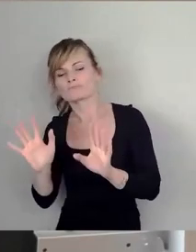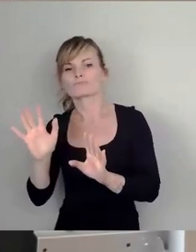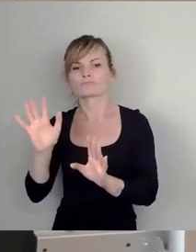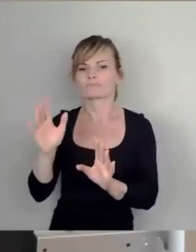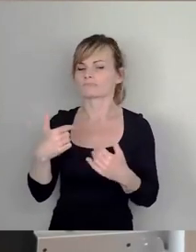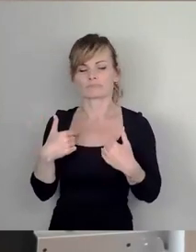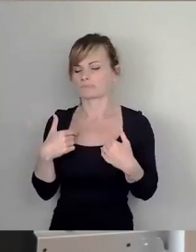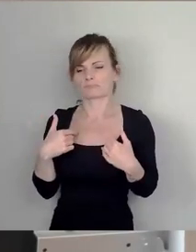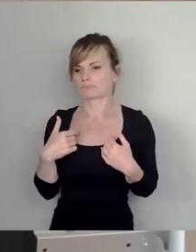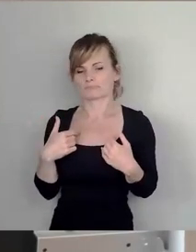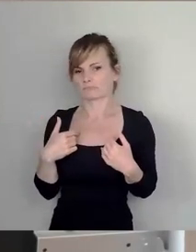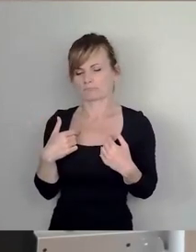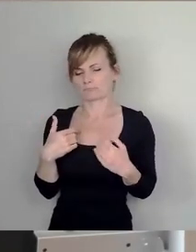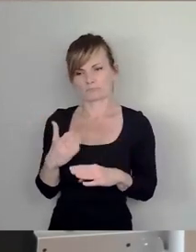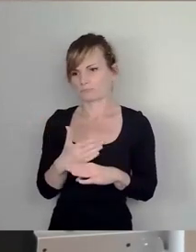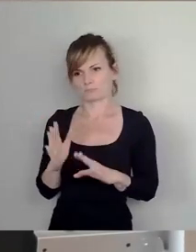überhaupt keine Beurteilung.